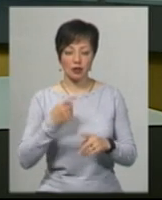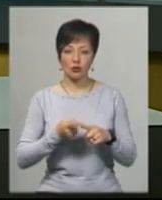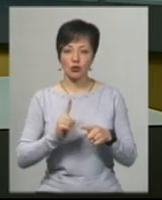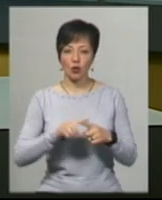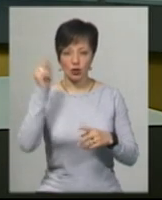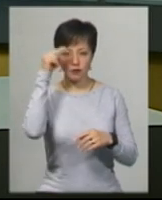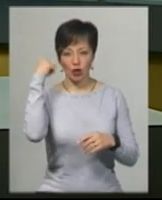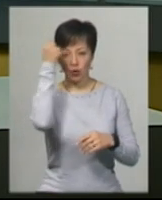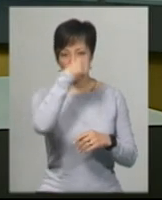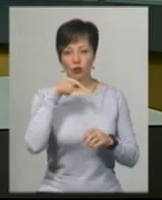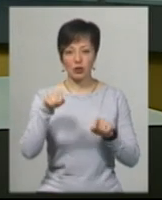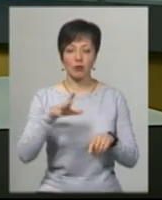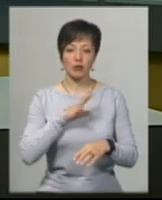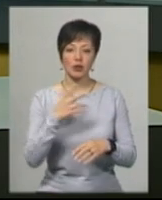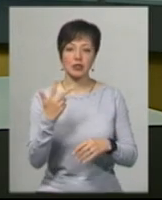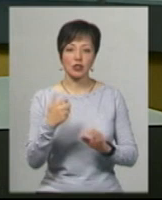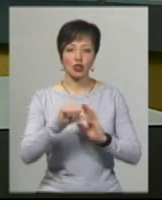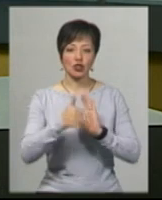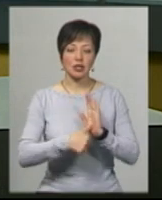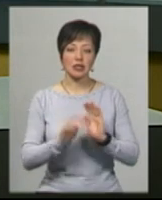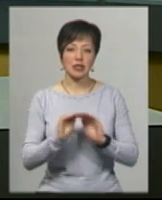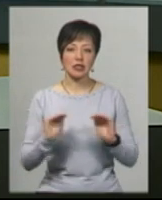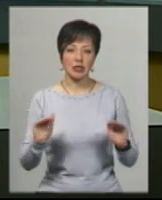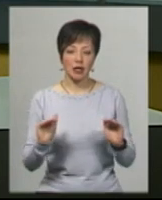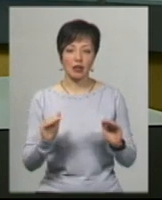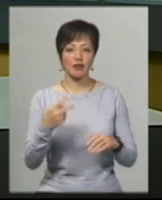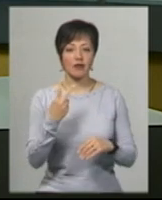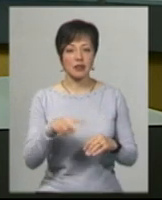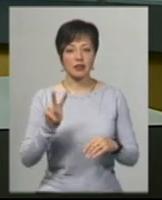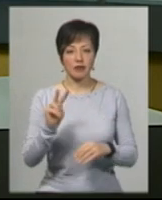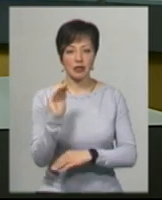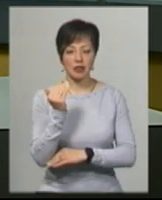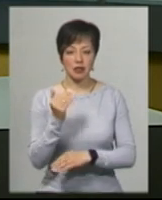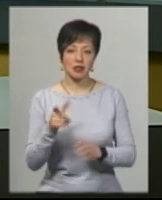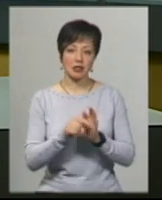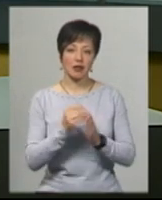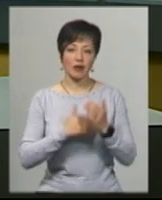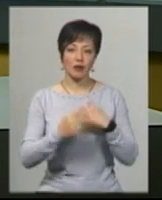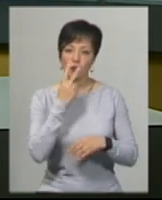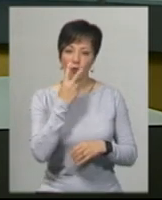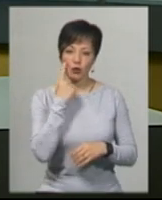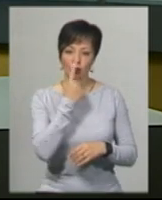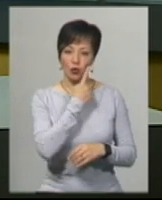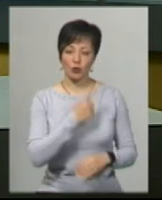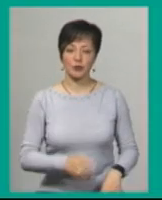Цього навчального року там навчалося 316 дітей, з яких 22 дитини з інвалідністю позору.